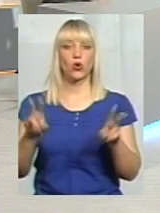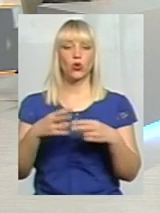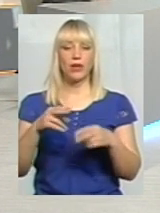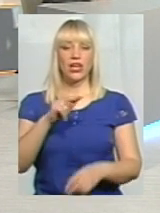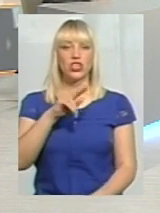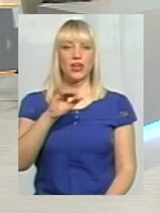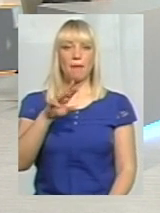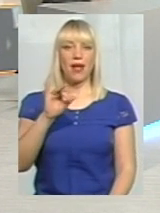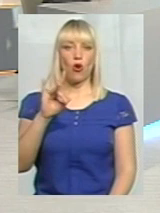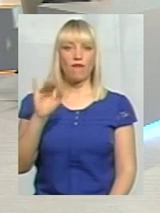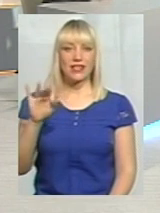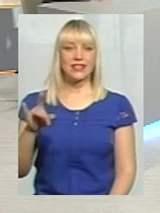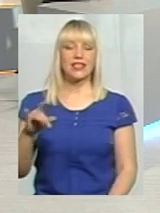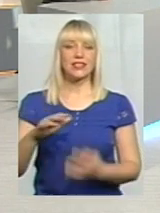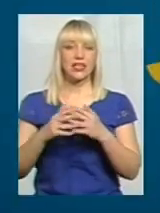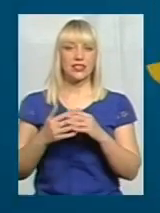тергромади. Прошу сюжет.